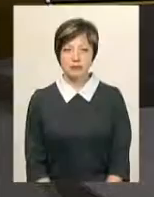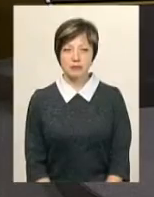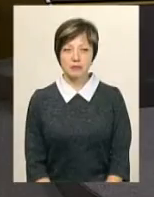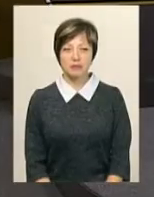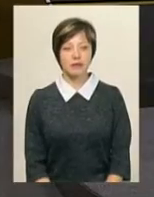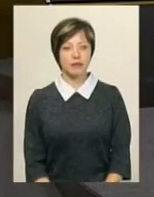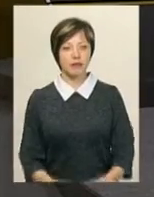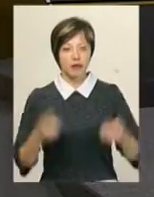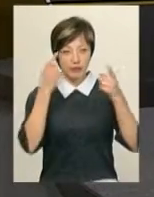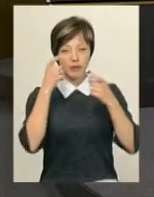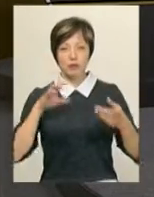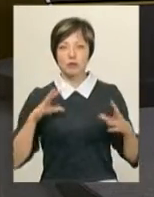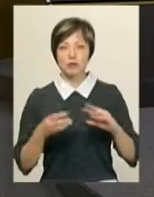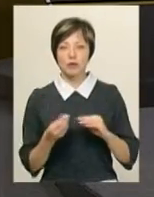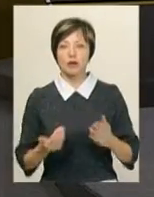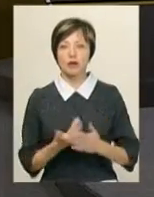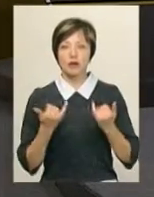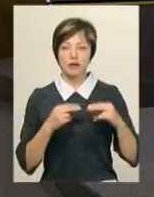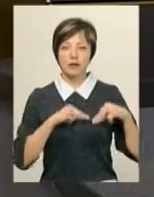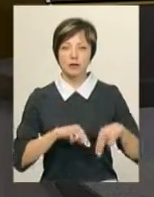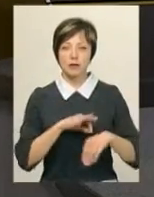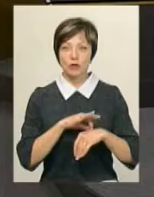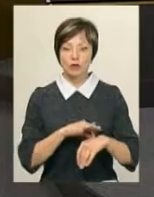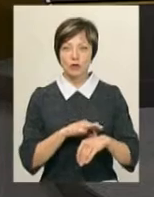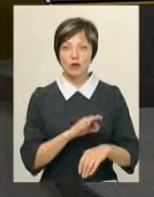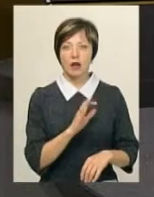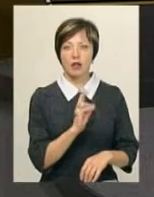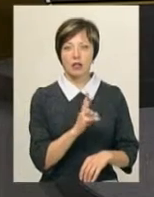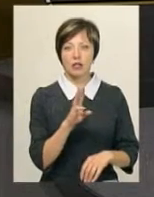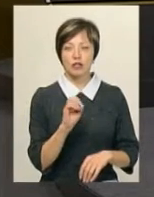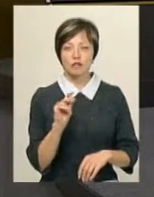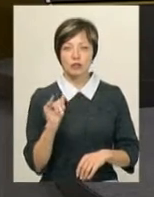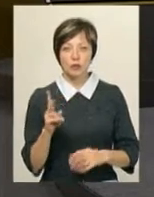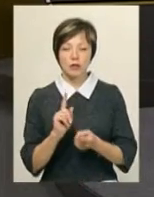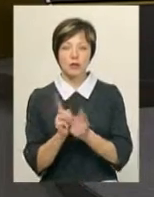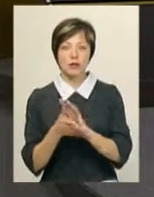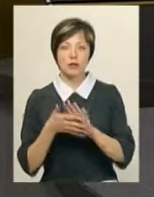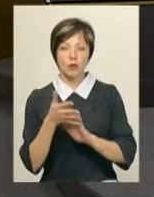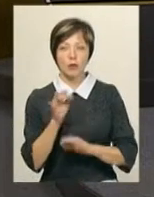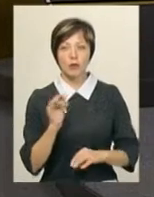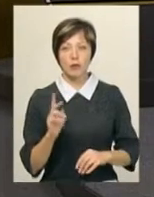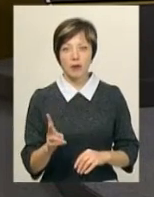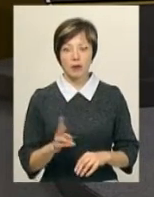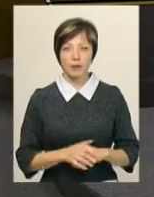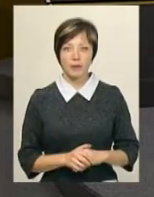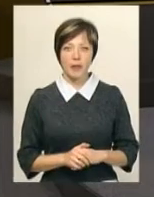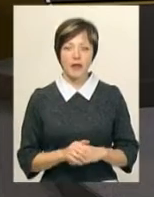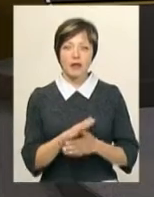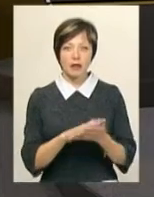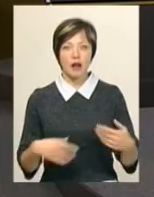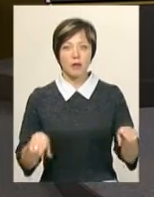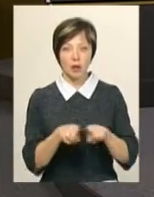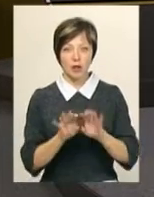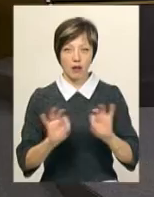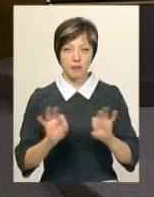В ефірі підсумковий випуск новин. Для вас у студії працює ведуча Катерина Шевчук. На жестову мову перекладає Ольга Рибак. Далі про